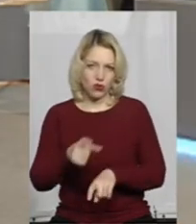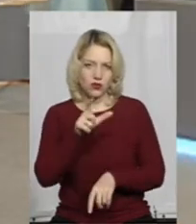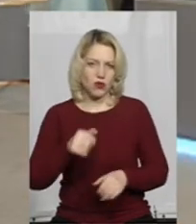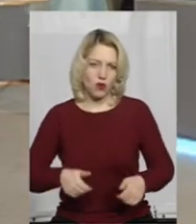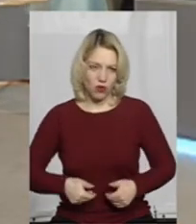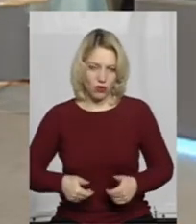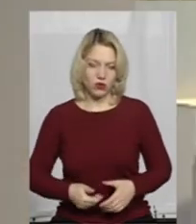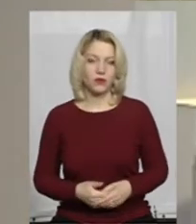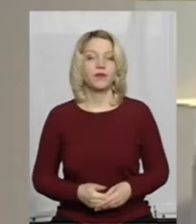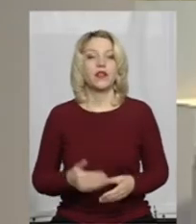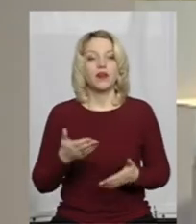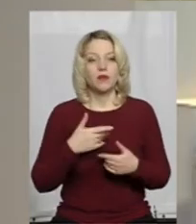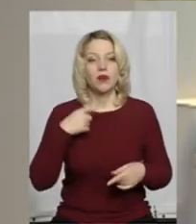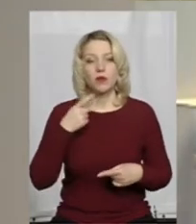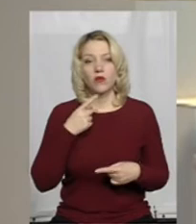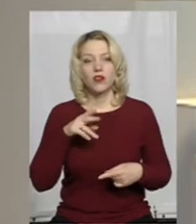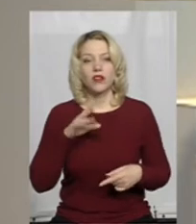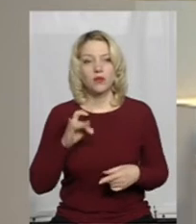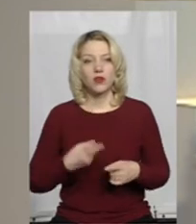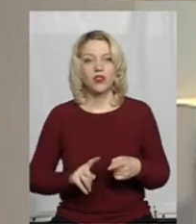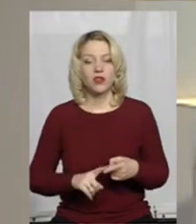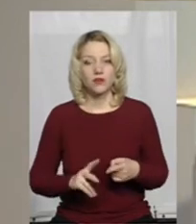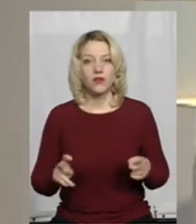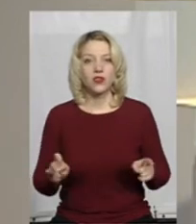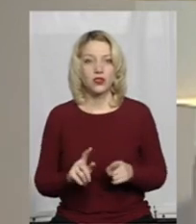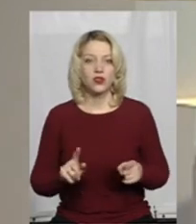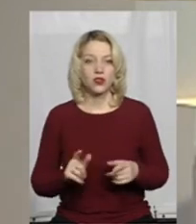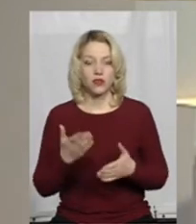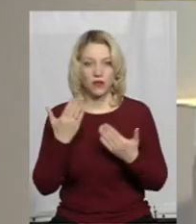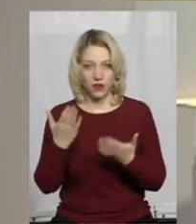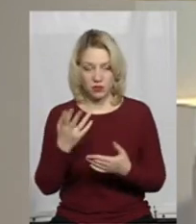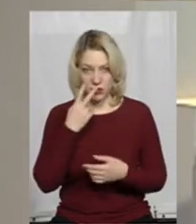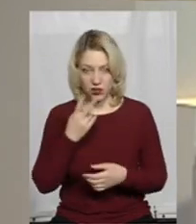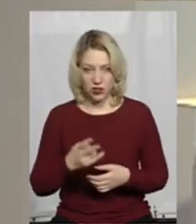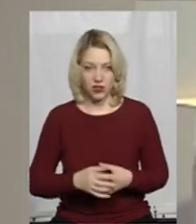Ну, ми поговорили про те, що ви бачили.